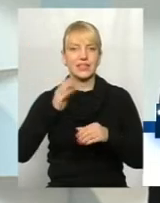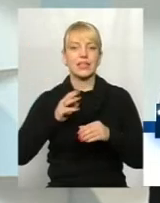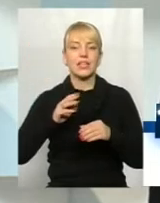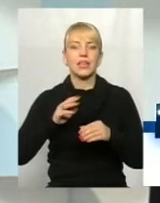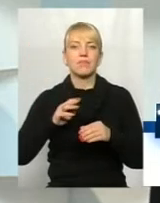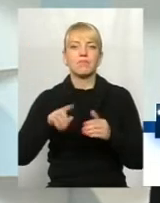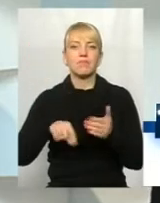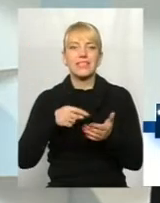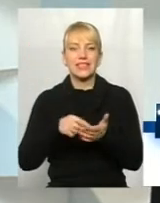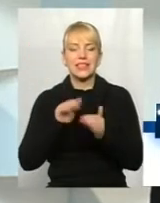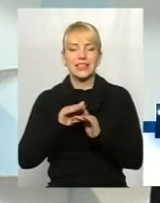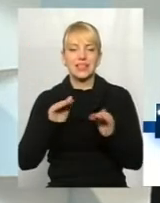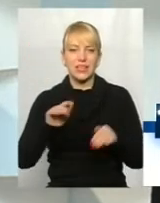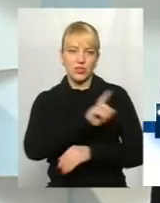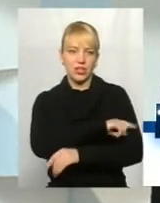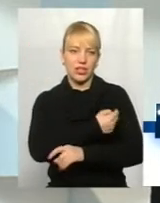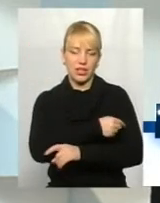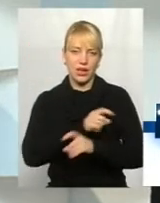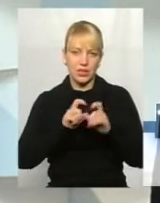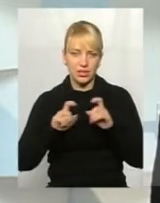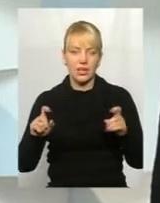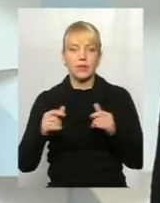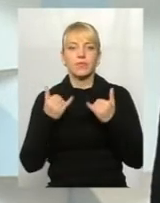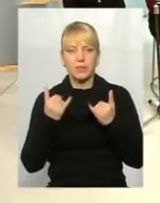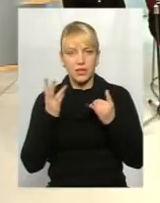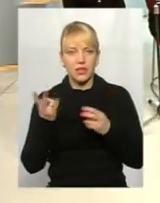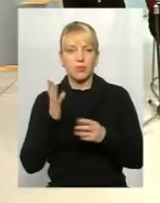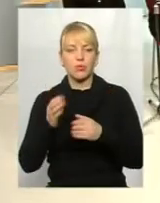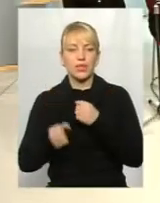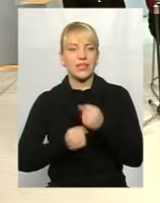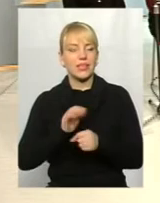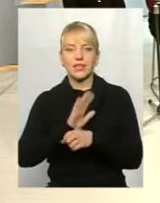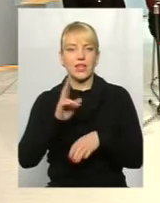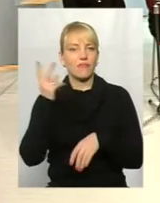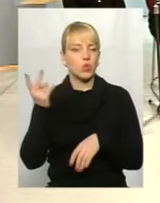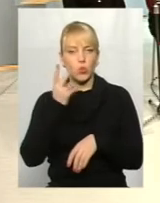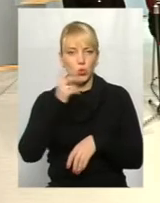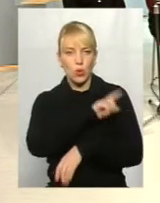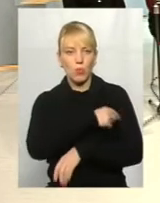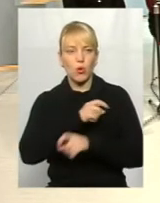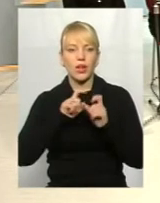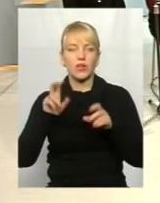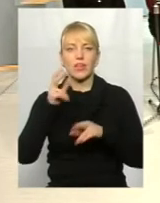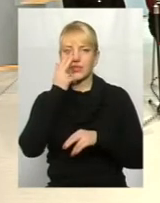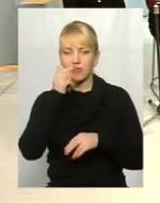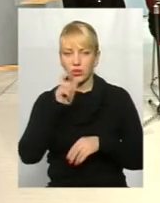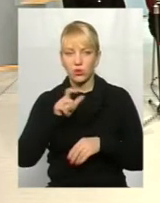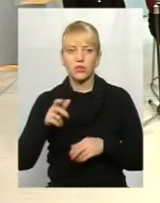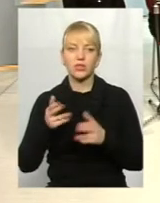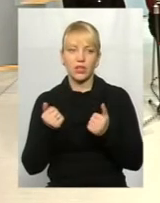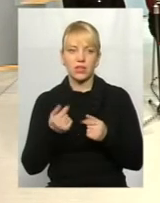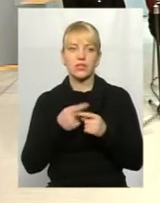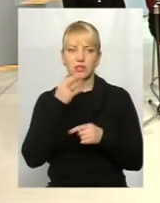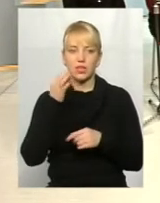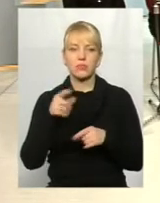лікарні поліамбулаторно-поліклінічному відділенню. Тобто тепер треба буде їхати не в другу поліклініку, як звикли люди, а... Ну, скажімо так, що